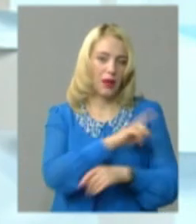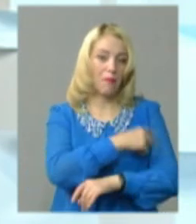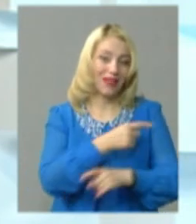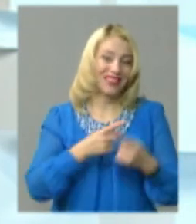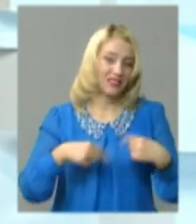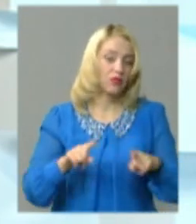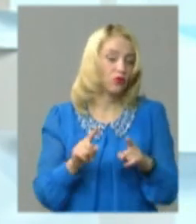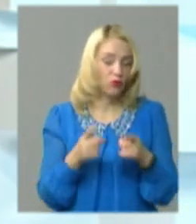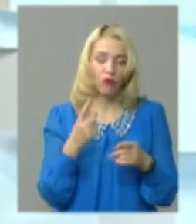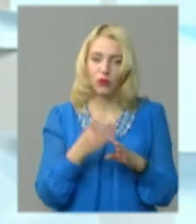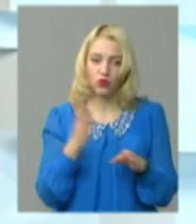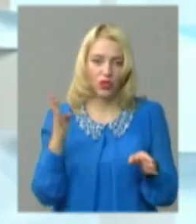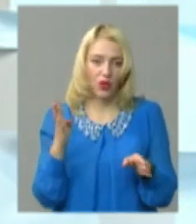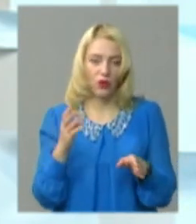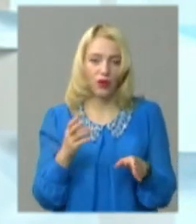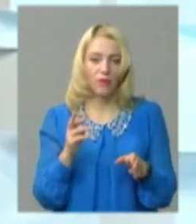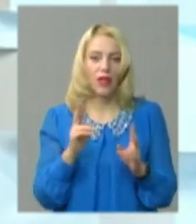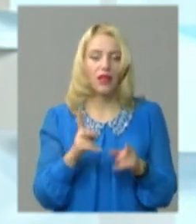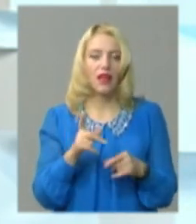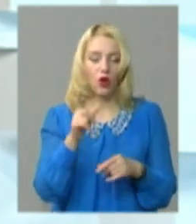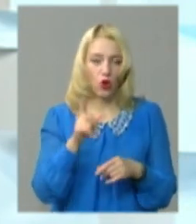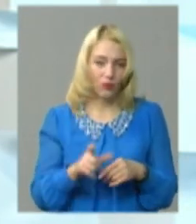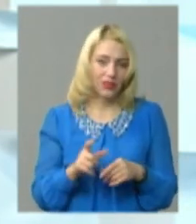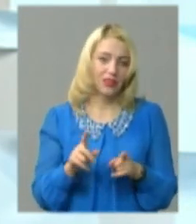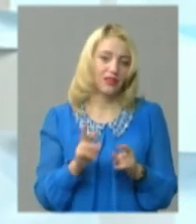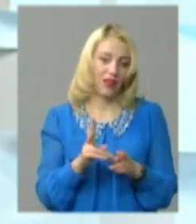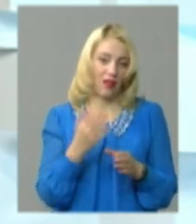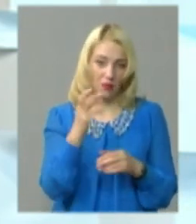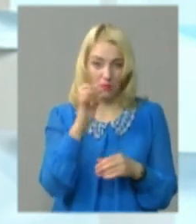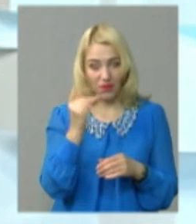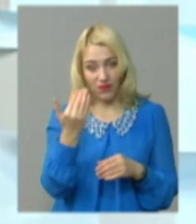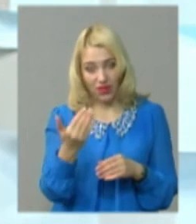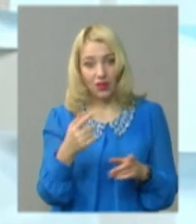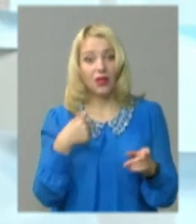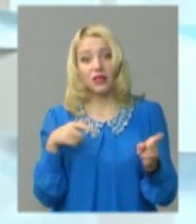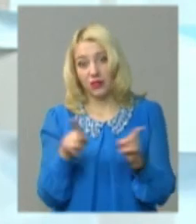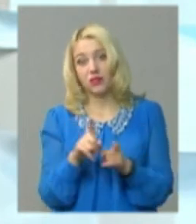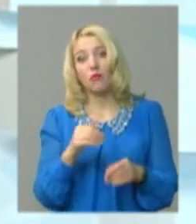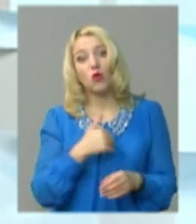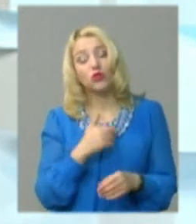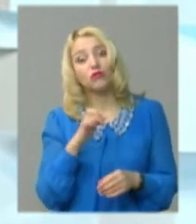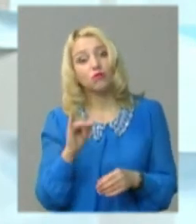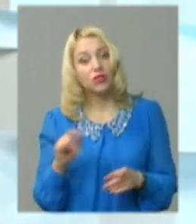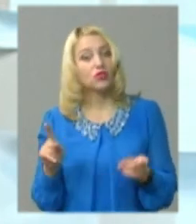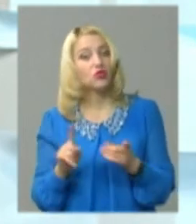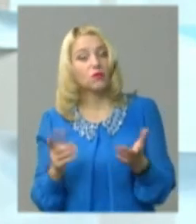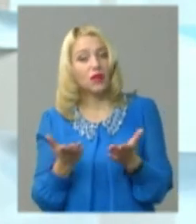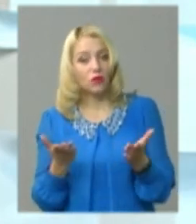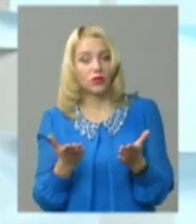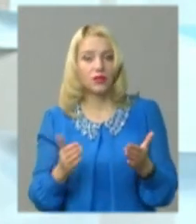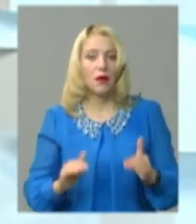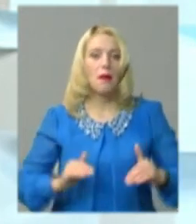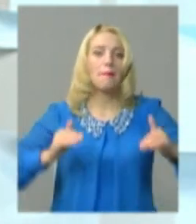Того, в першу чергу, як громадянин, так як ви, хотів би, щоб якимось чином